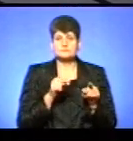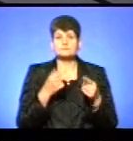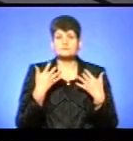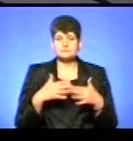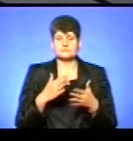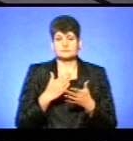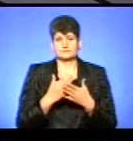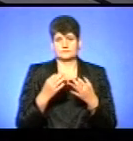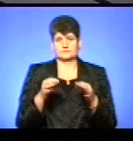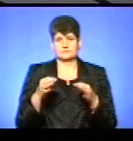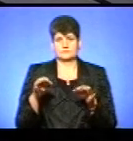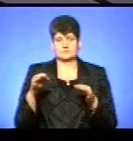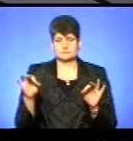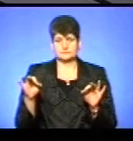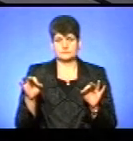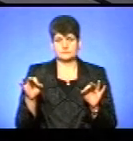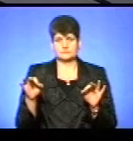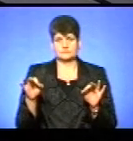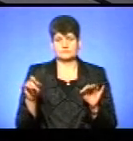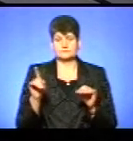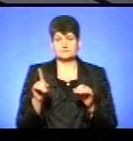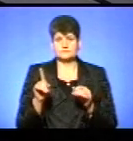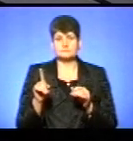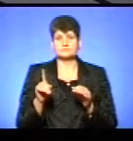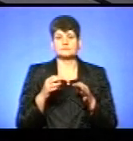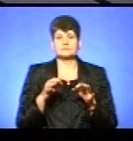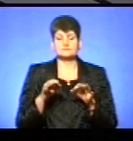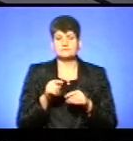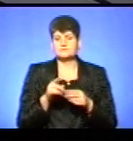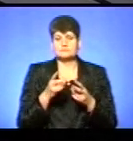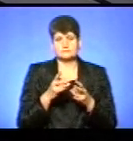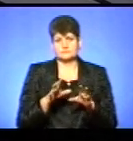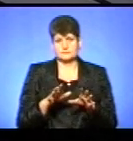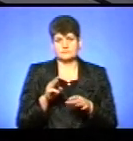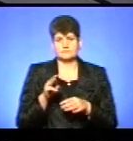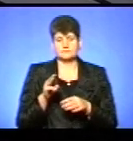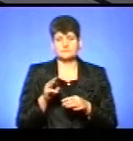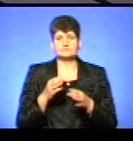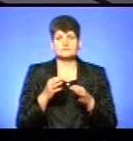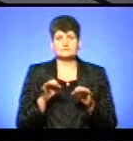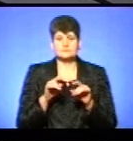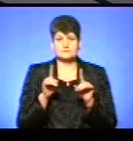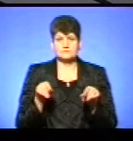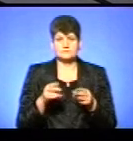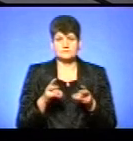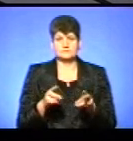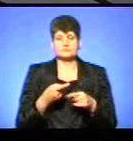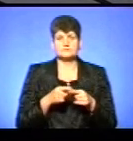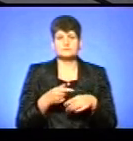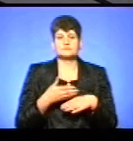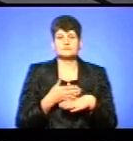автокефальними, незалежними, і що автокефалія їм не потрібна, тому що це буде розкол,